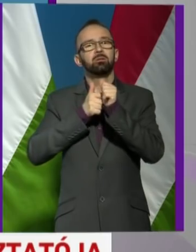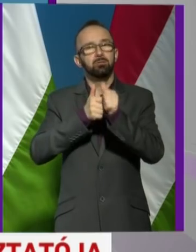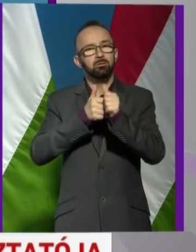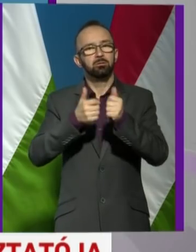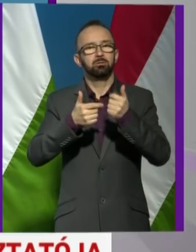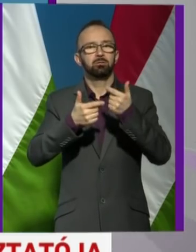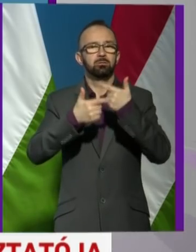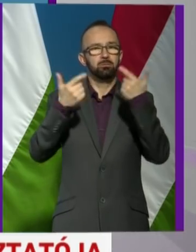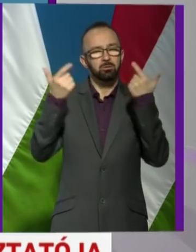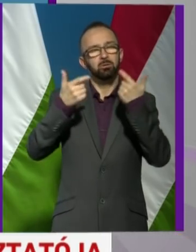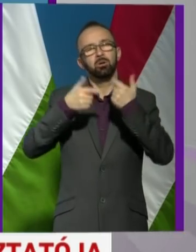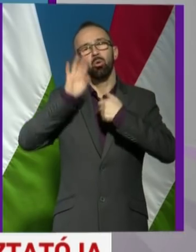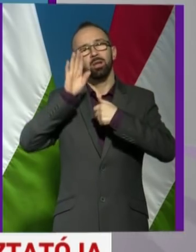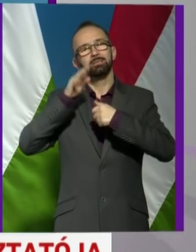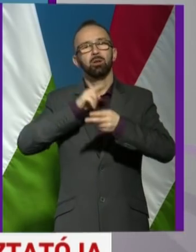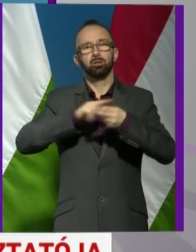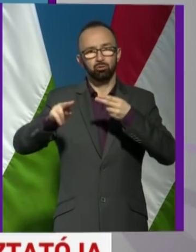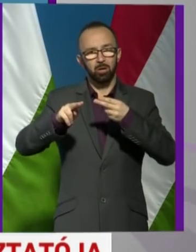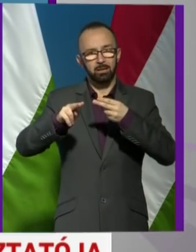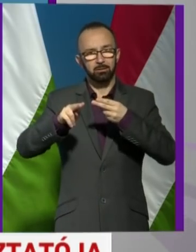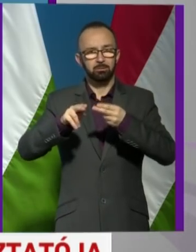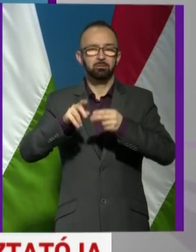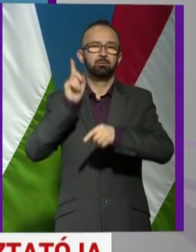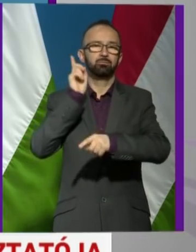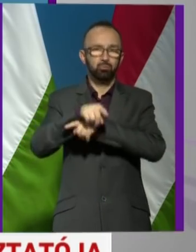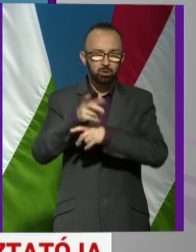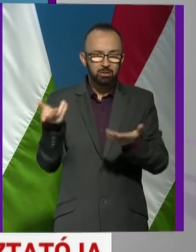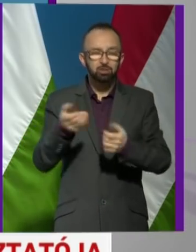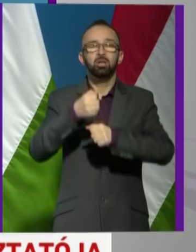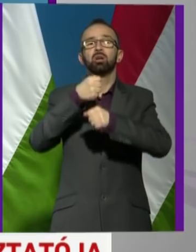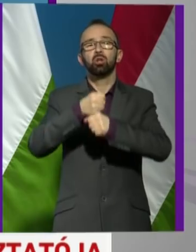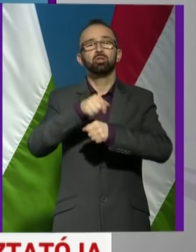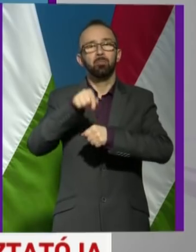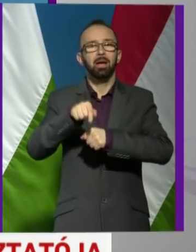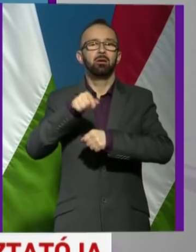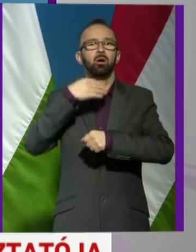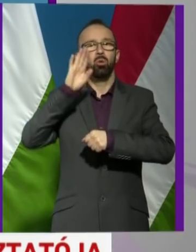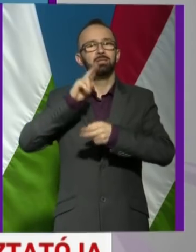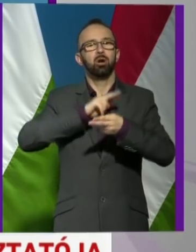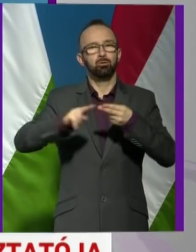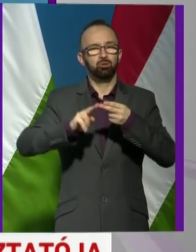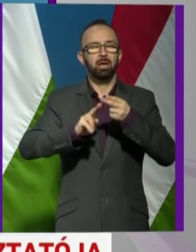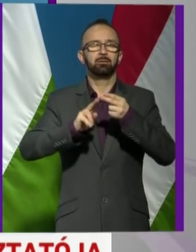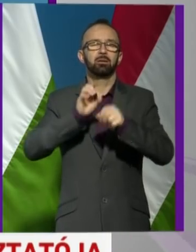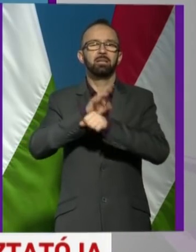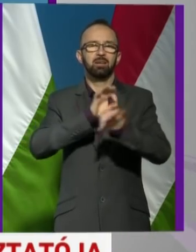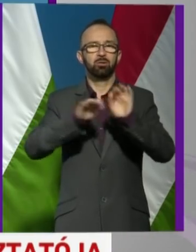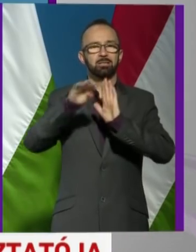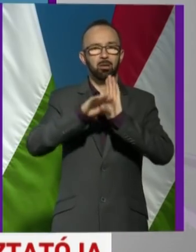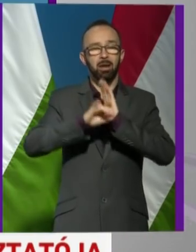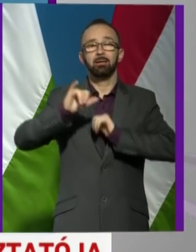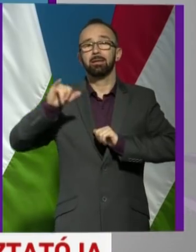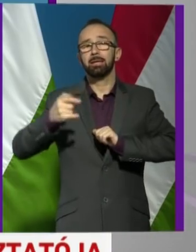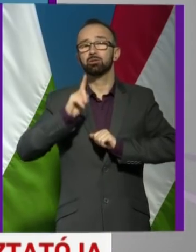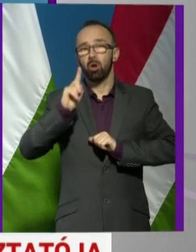olasz hatóságok mutatásait, tartsák be azokat a járványügyi szabályokat, amiket ott az olasz hatóságok meghoznak, és ha